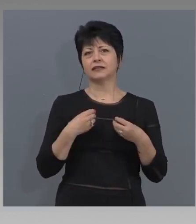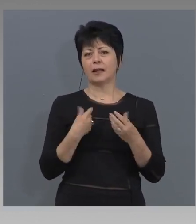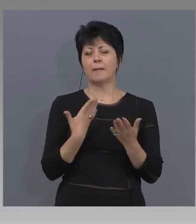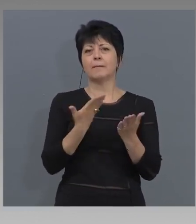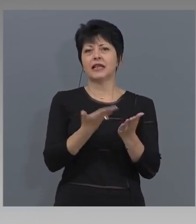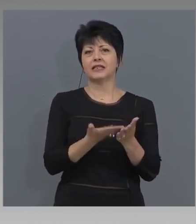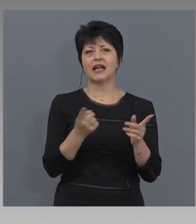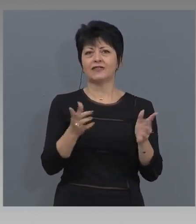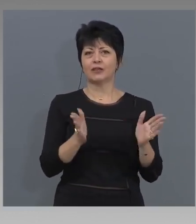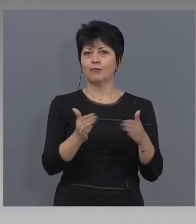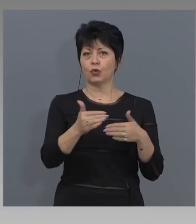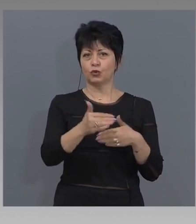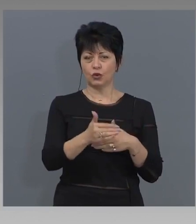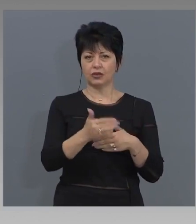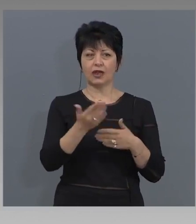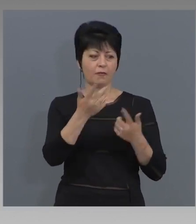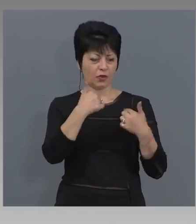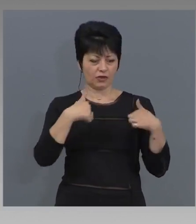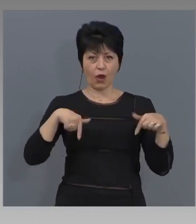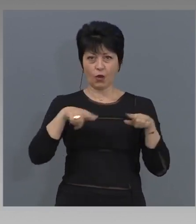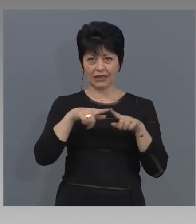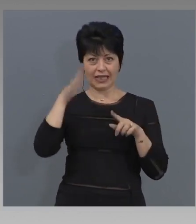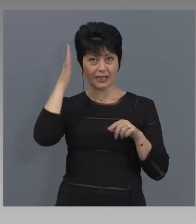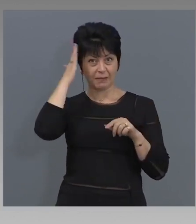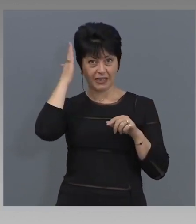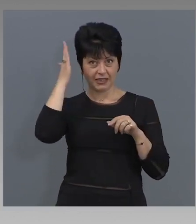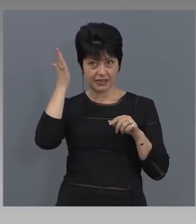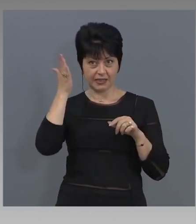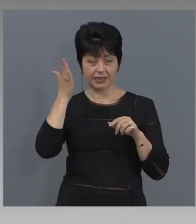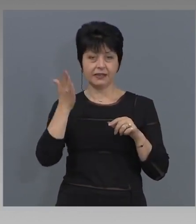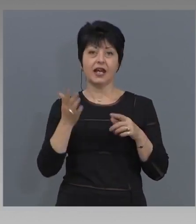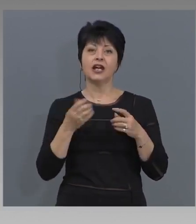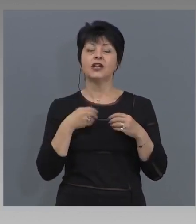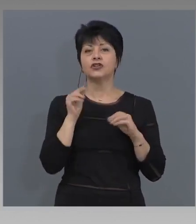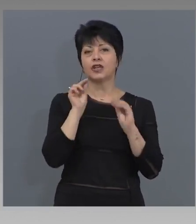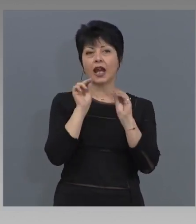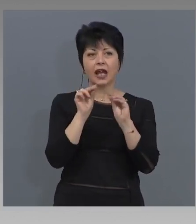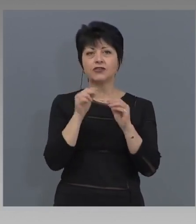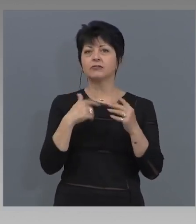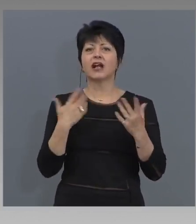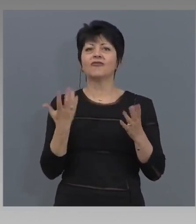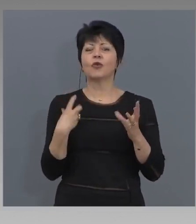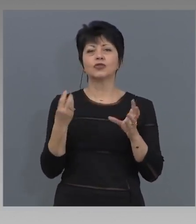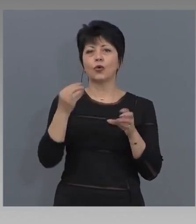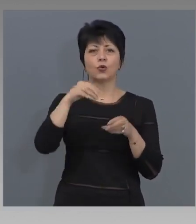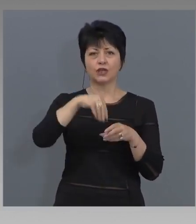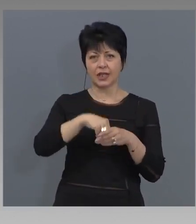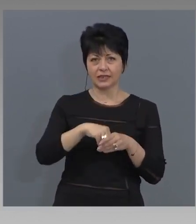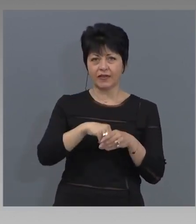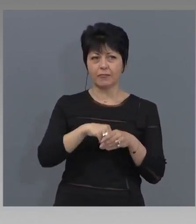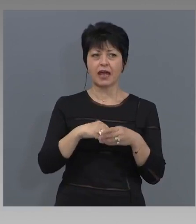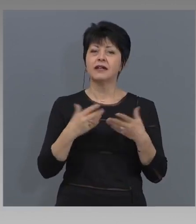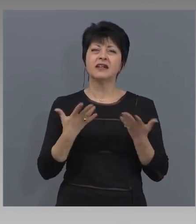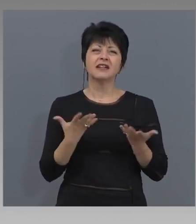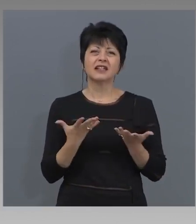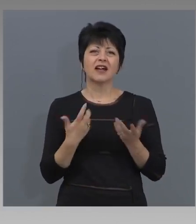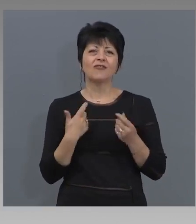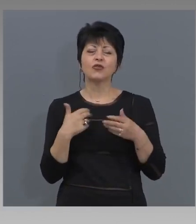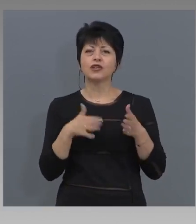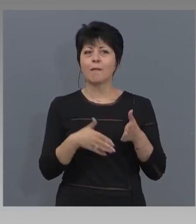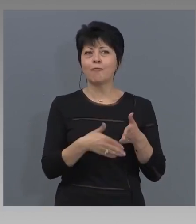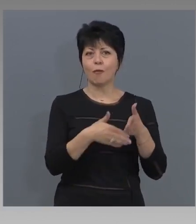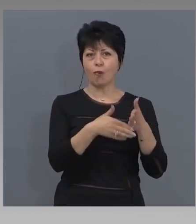После всеки от нас министрите ще каже с какво ние ще участваме и съответно с какво ще